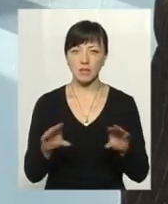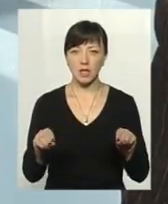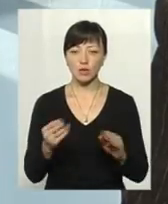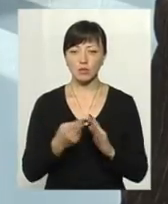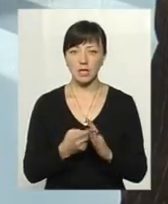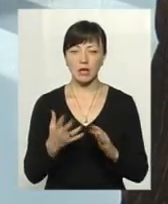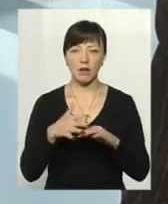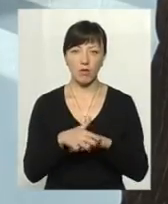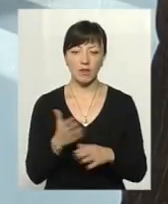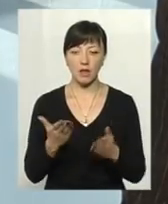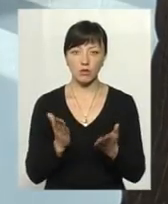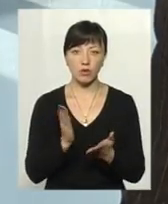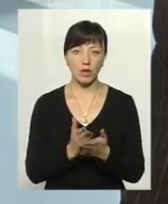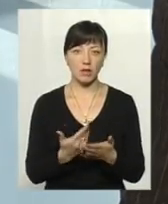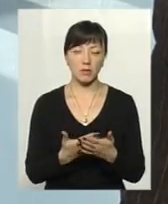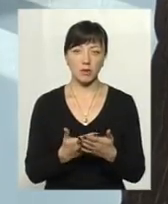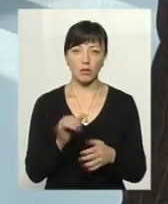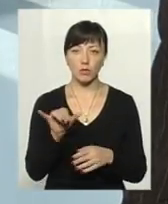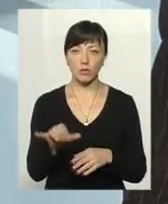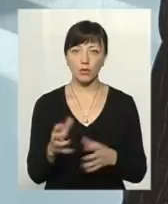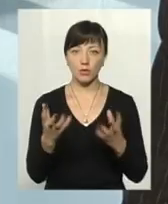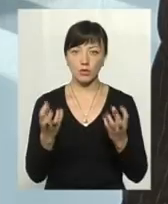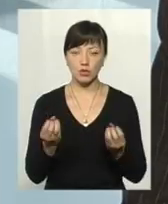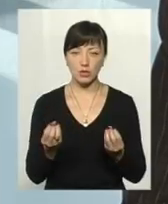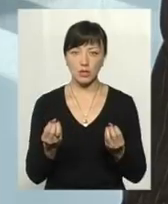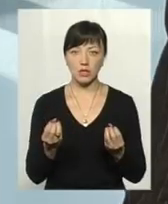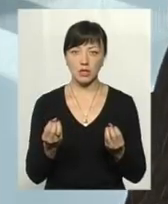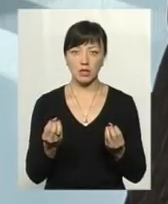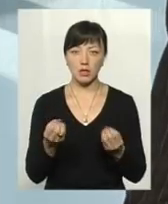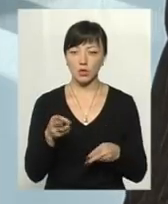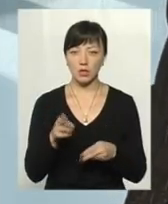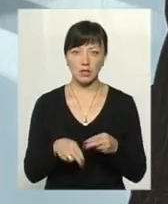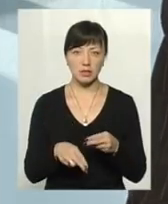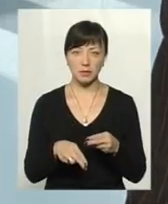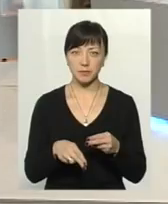Субсидія нарахована. Якщо є, наприклад, у нього ще якісь... Ну, до кінця далі питаю.